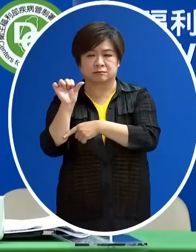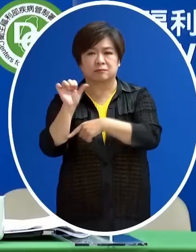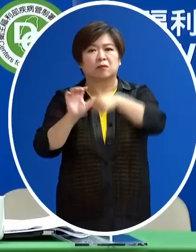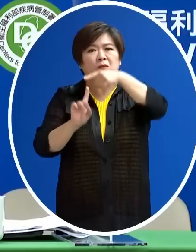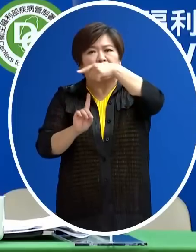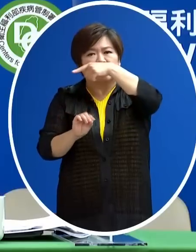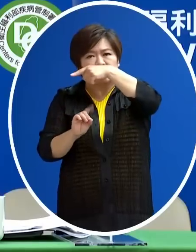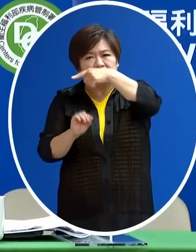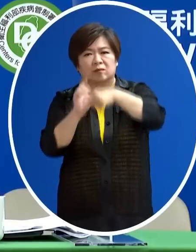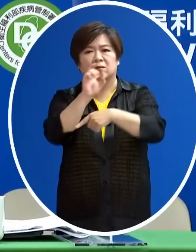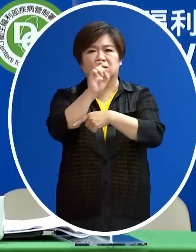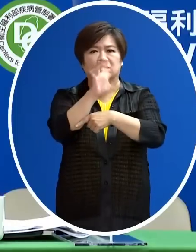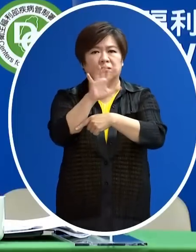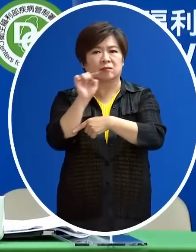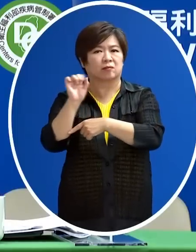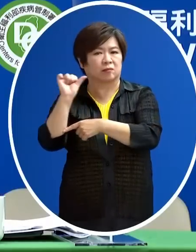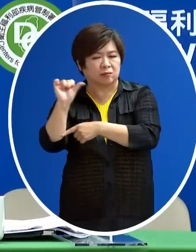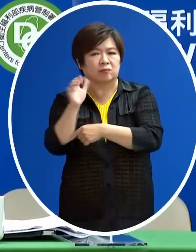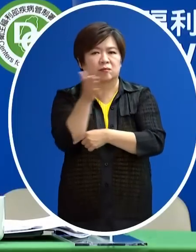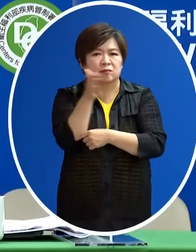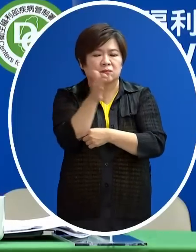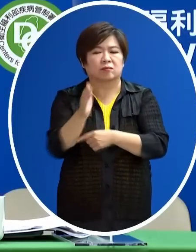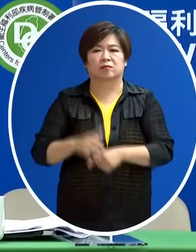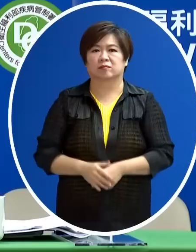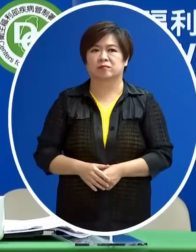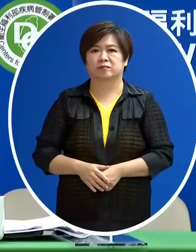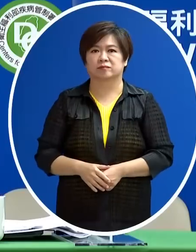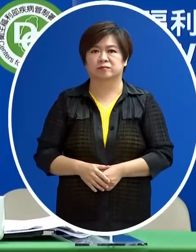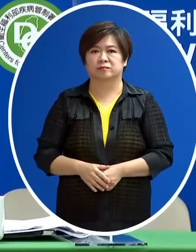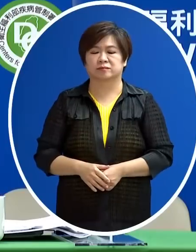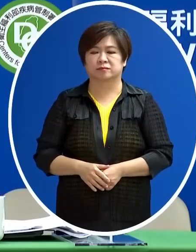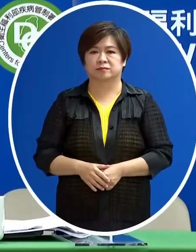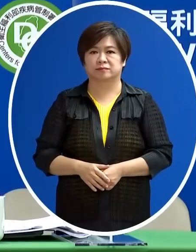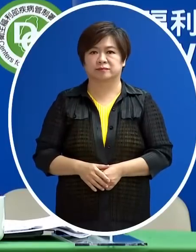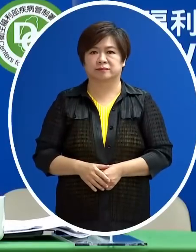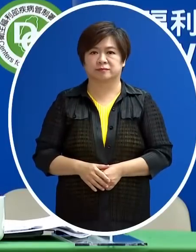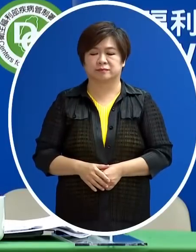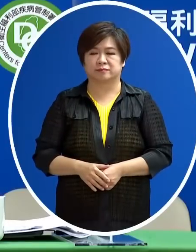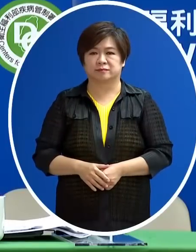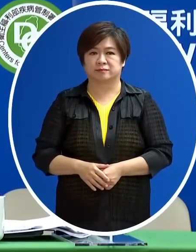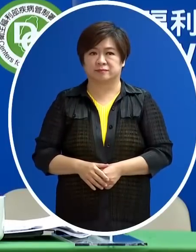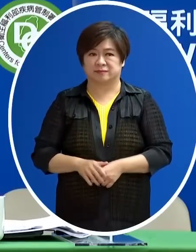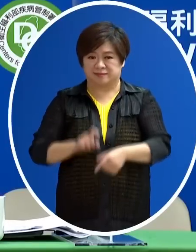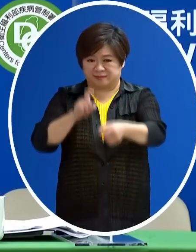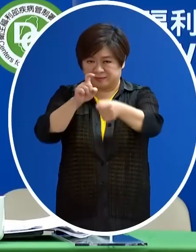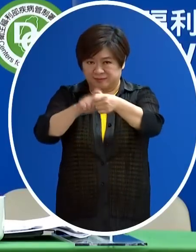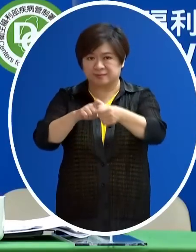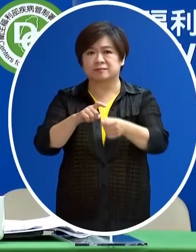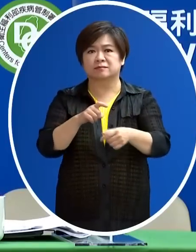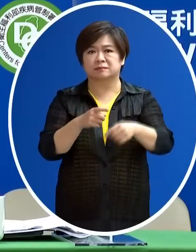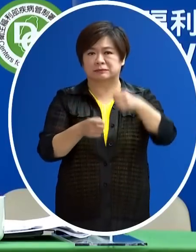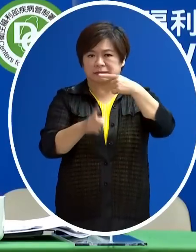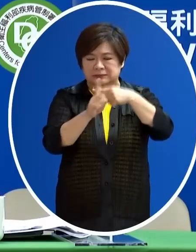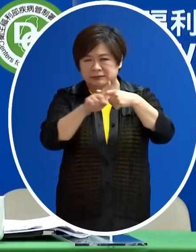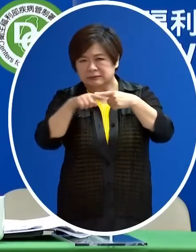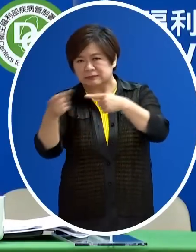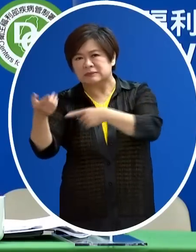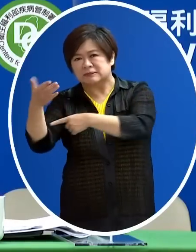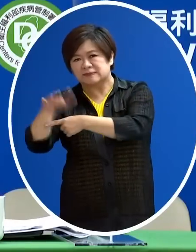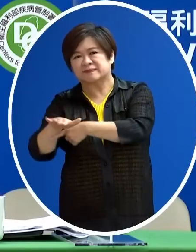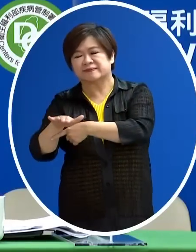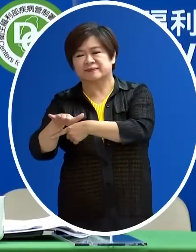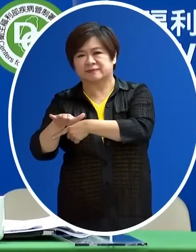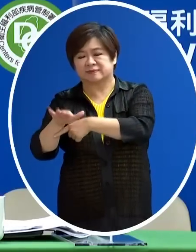萬分之15.5左右所以當然是希望說這個致死率加上我們這邊